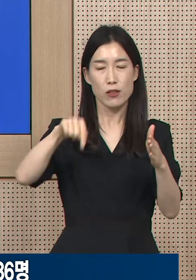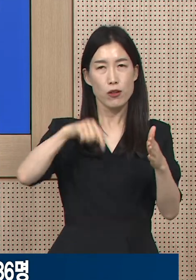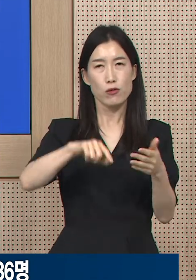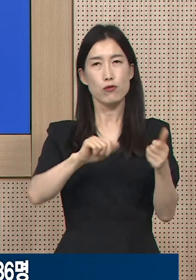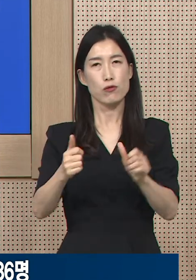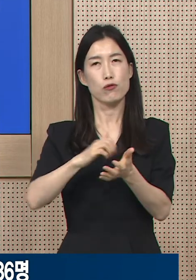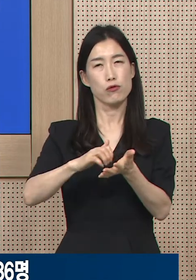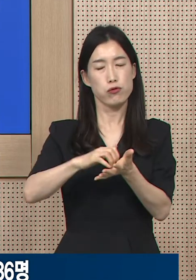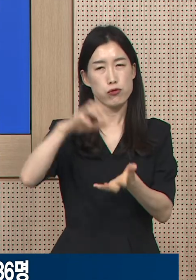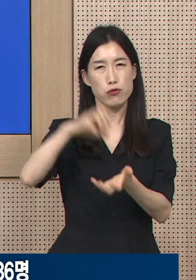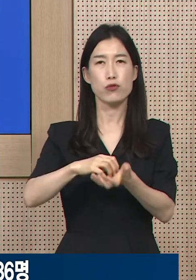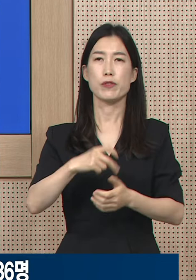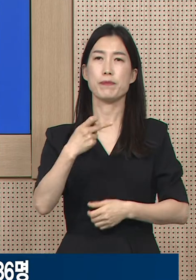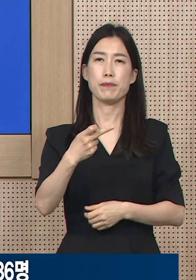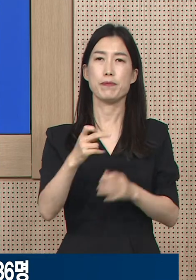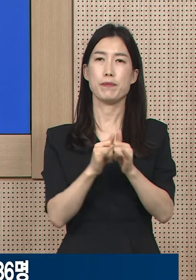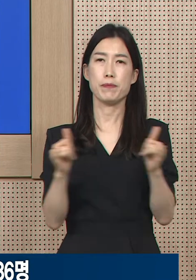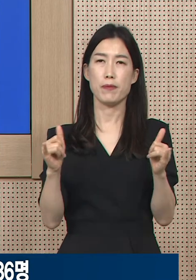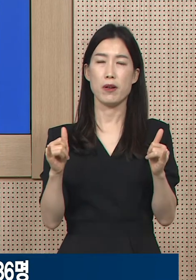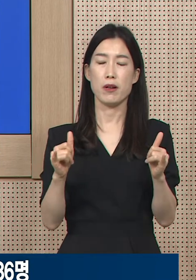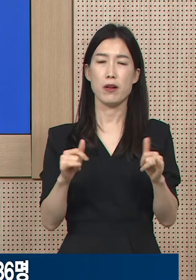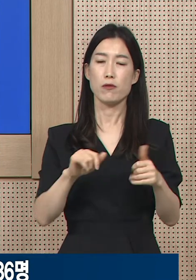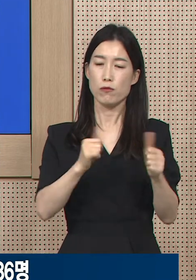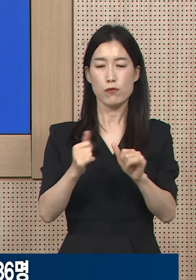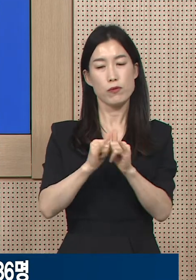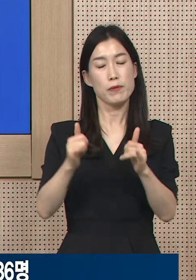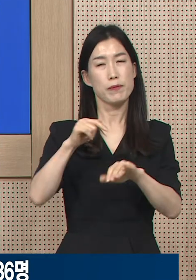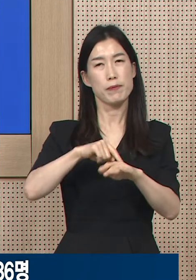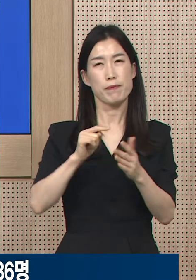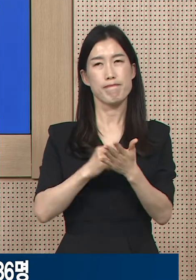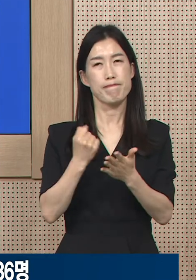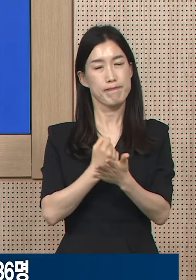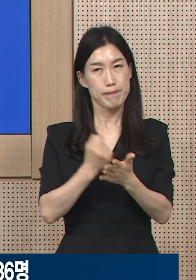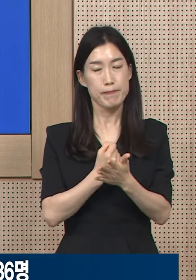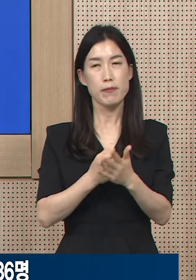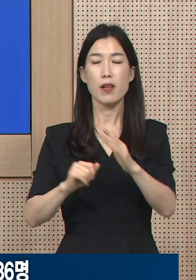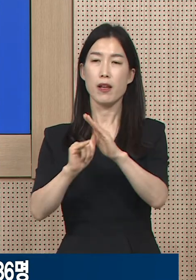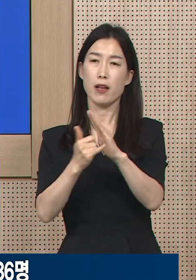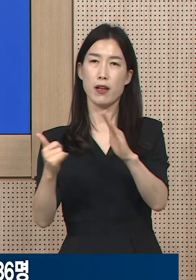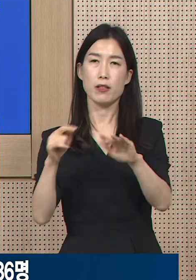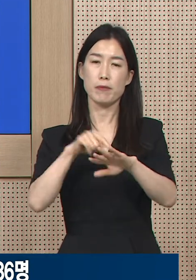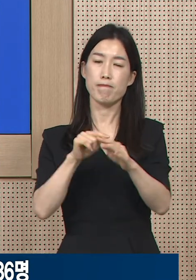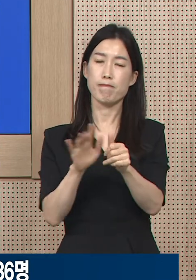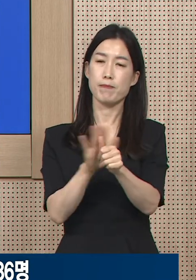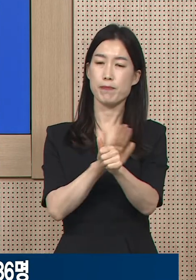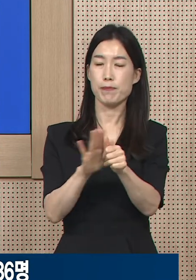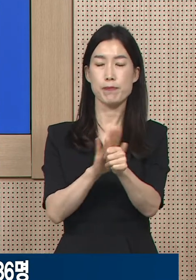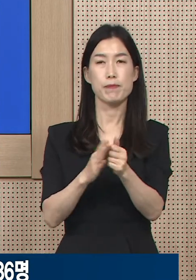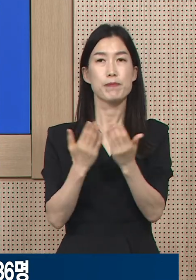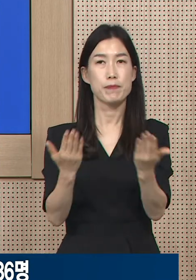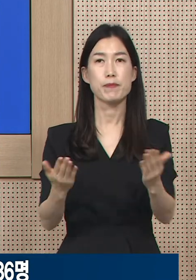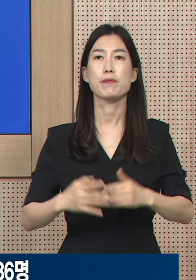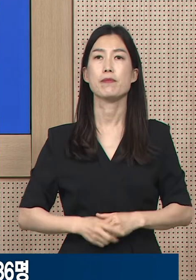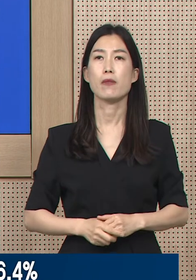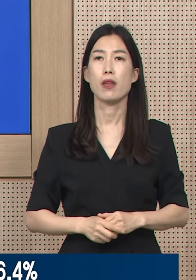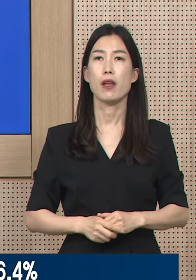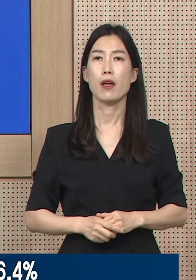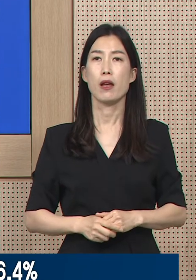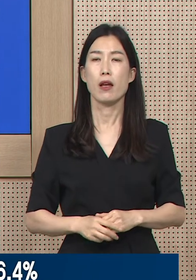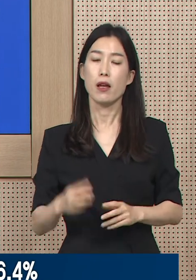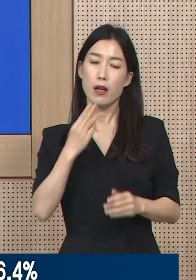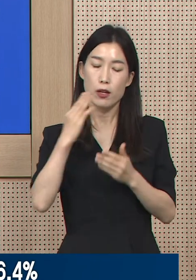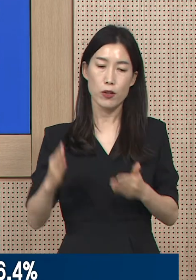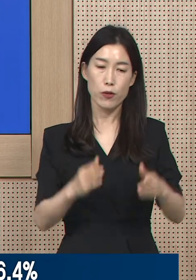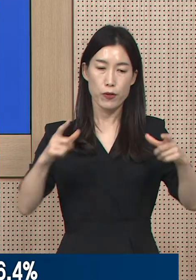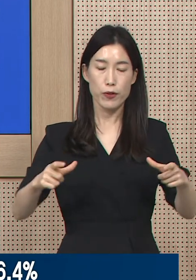12명입니다. 상가 고인의 명복을 빌며 유가족분들께 깊은 애도의 말씀을 드립니다. 다음은 경기도 확진자